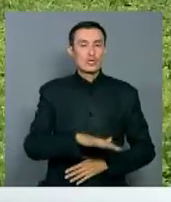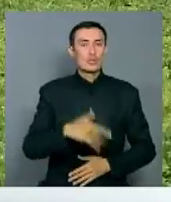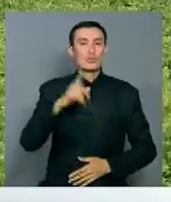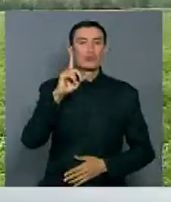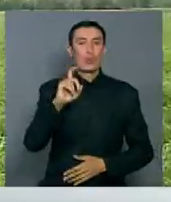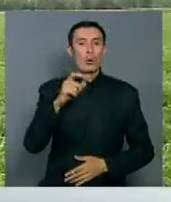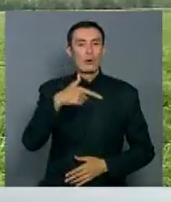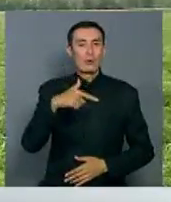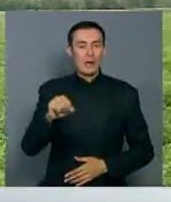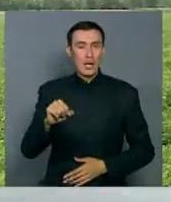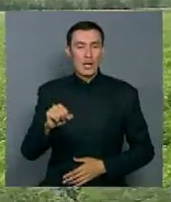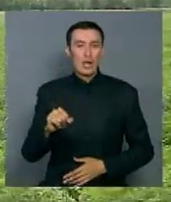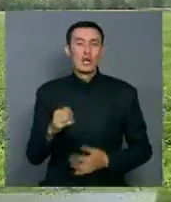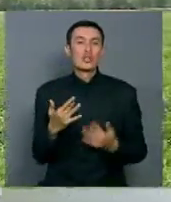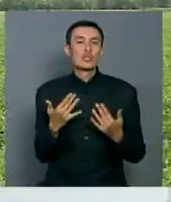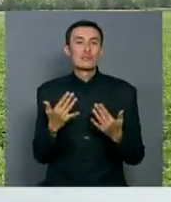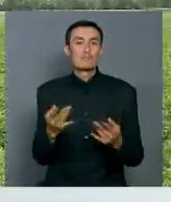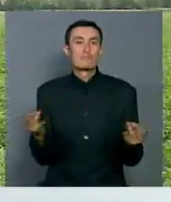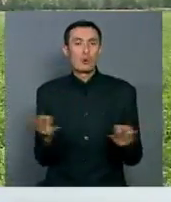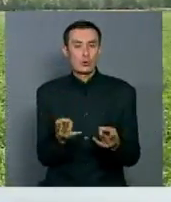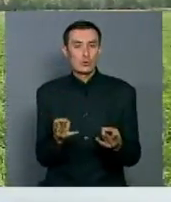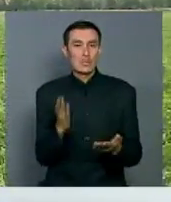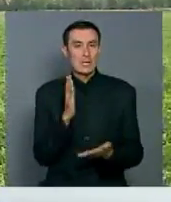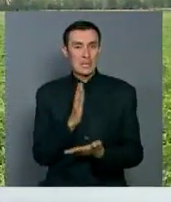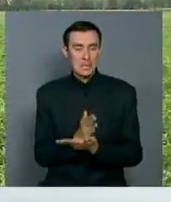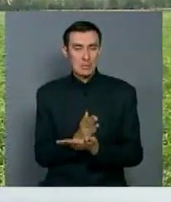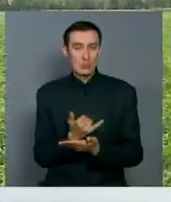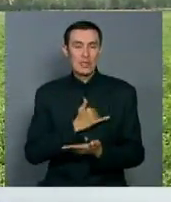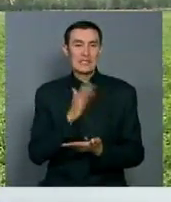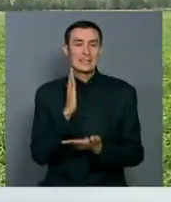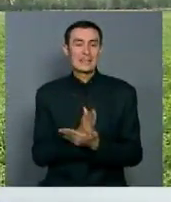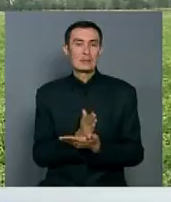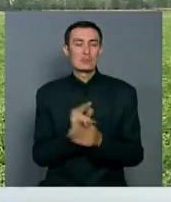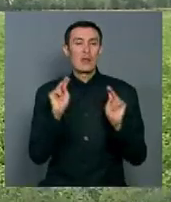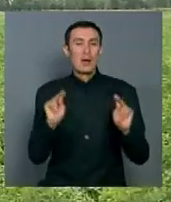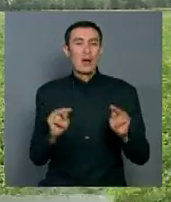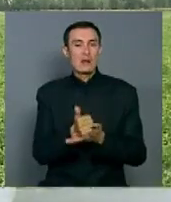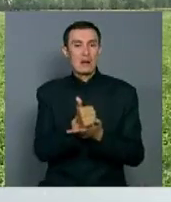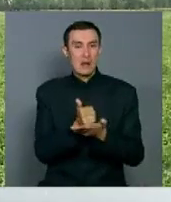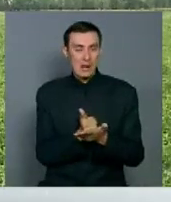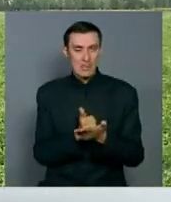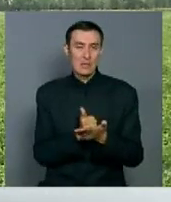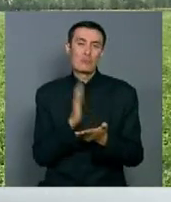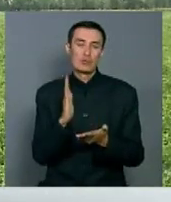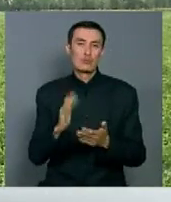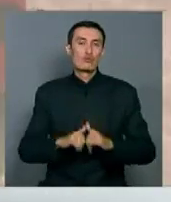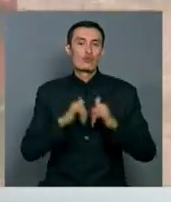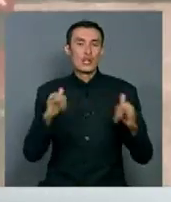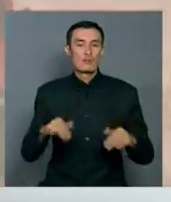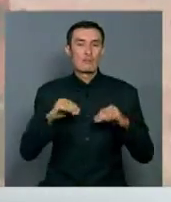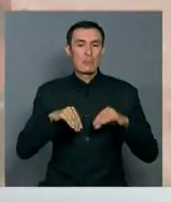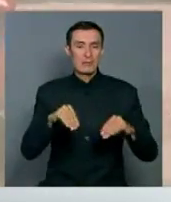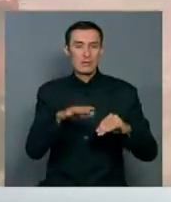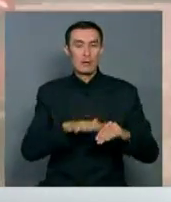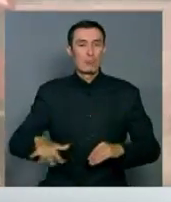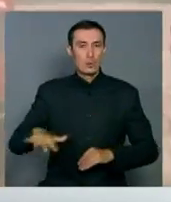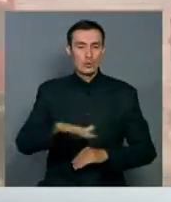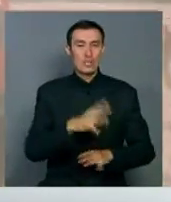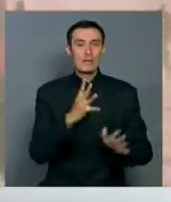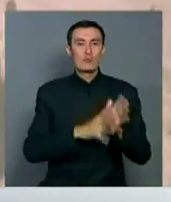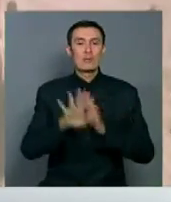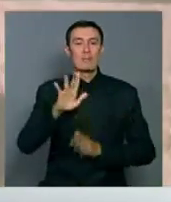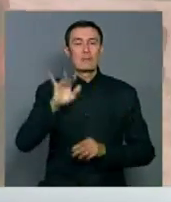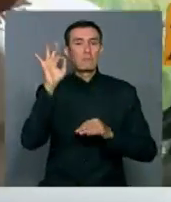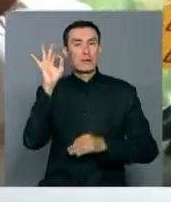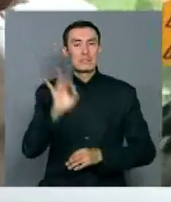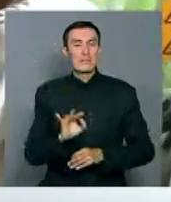100 гектаров. Спрос идет. У нас есть уже гарантия, они уже будут принимать от нас. Мы будем увеличивать посевную площадь. 95%